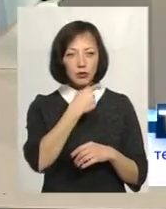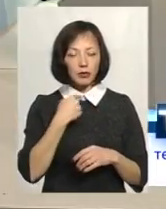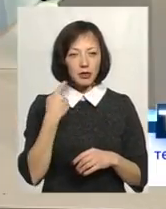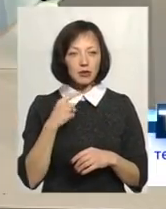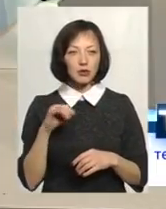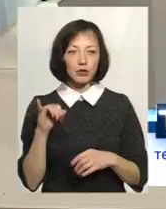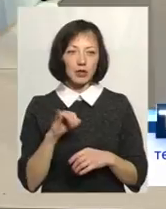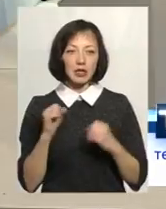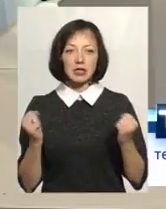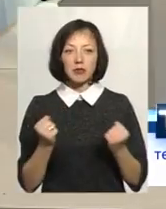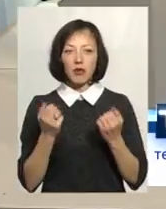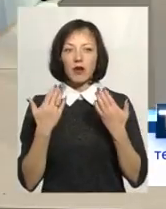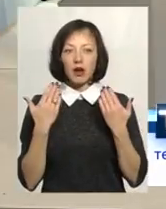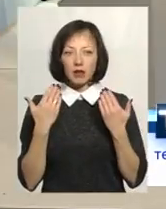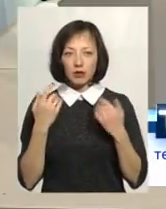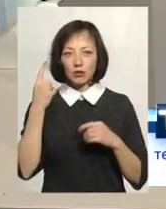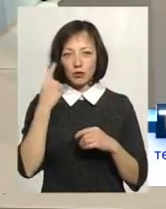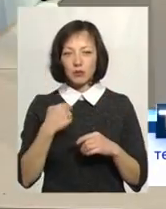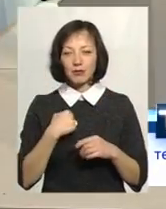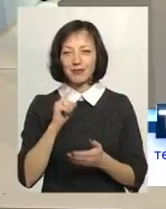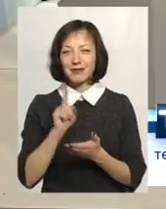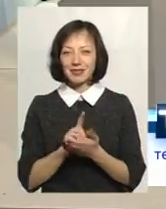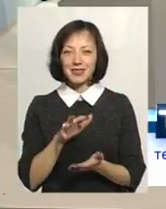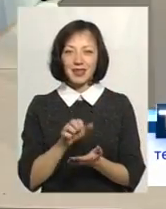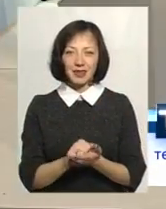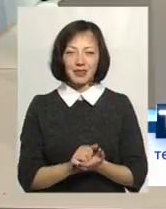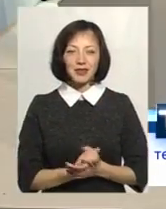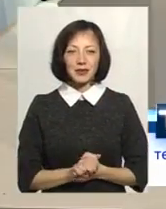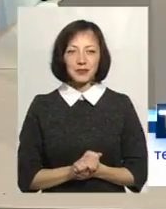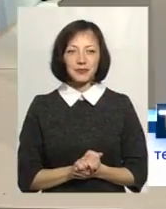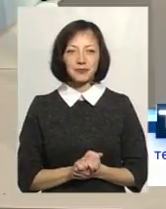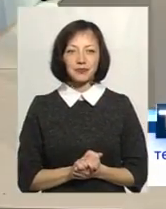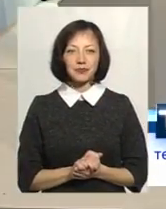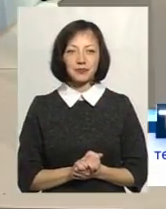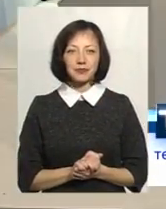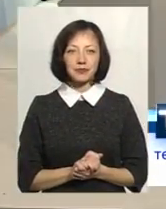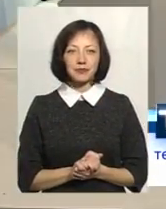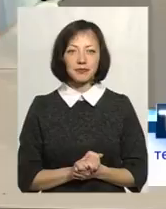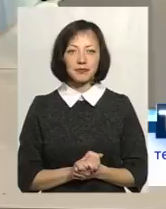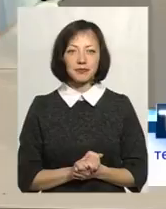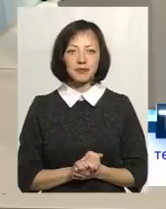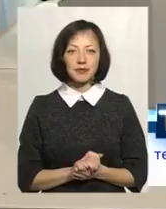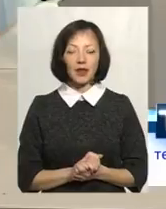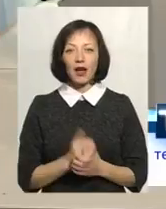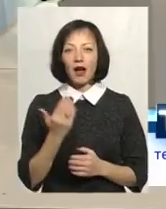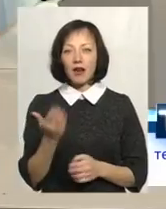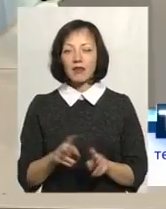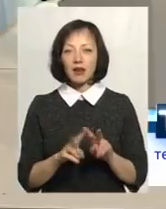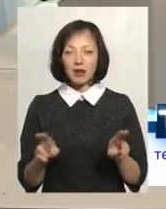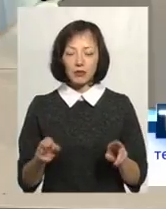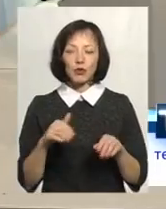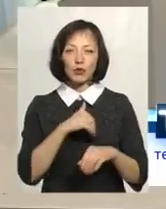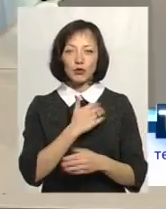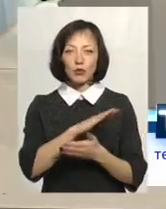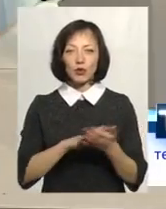І на зимових канікулах, я думаю, в мене буде можливість. Це й не займаєтеся, дякую, Людмила. А на ви? Я так само хочу продовжувати